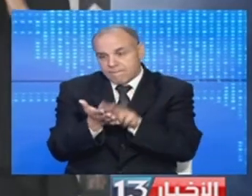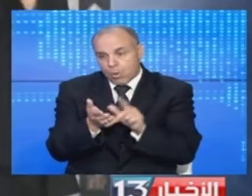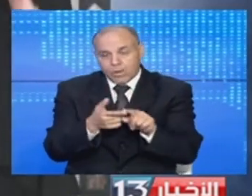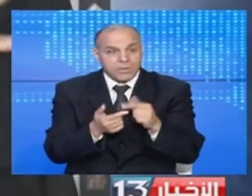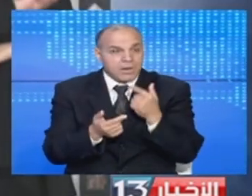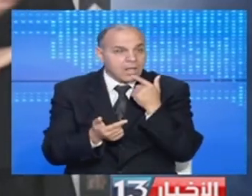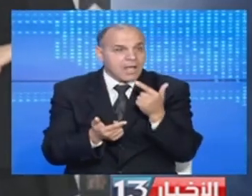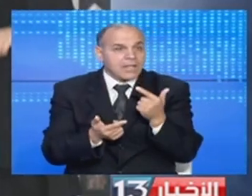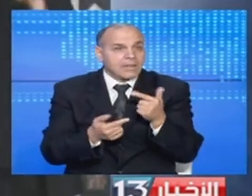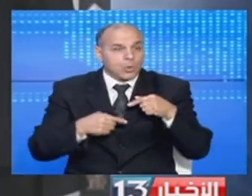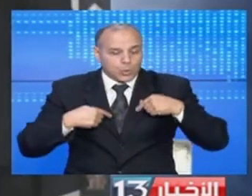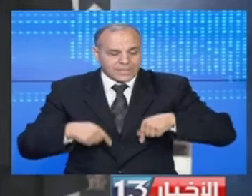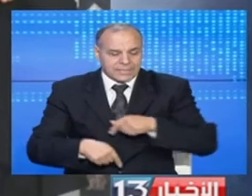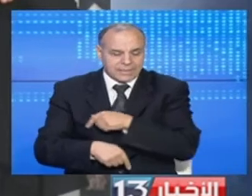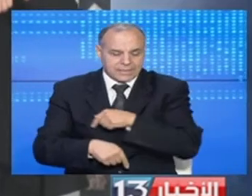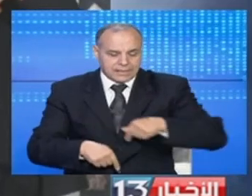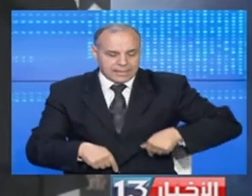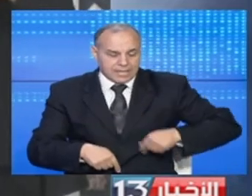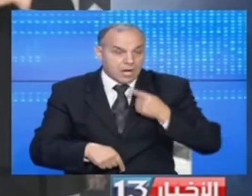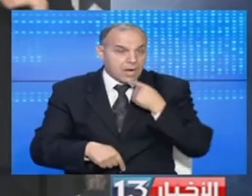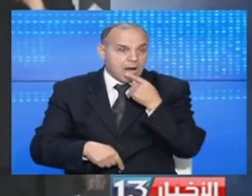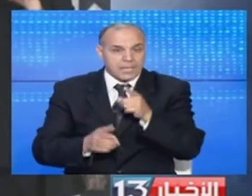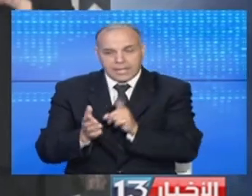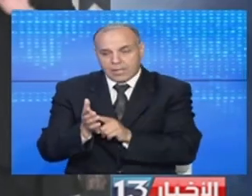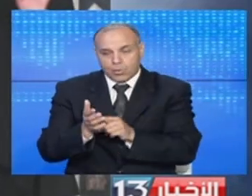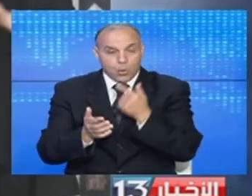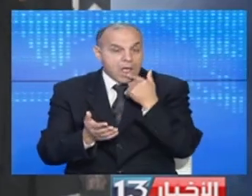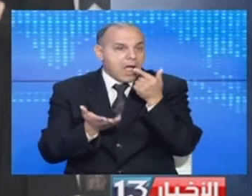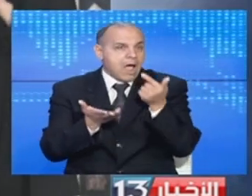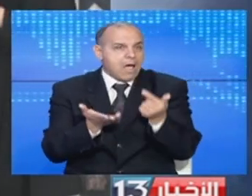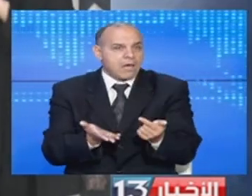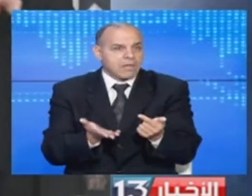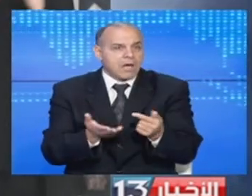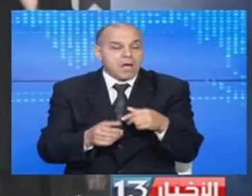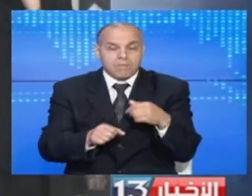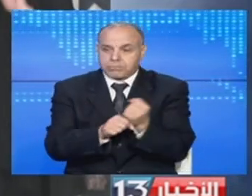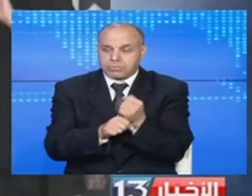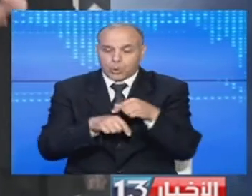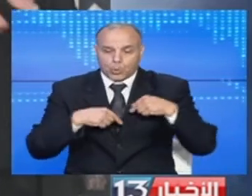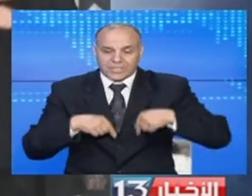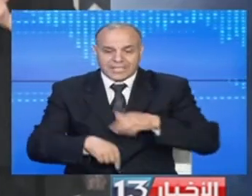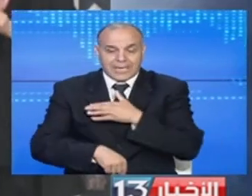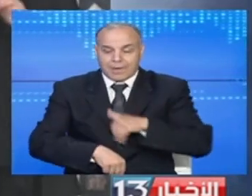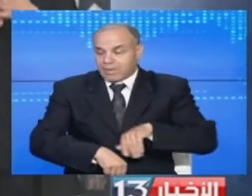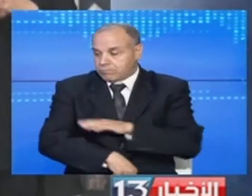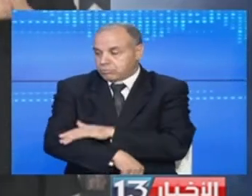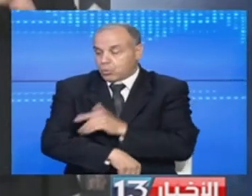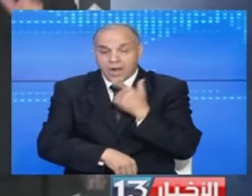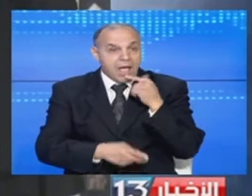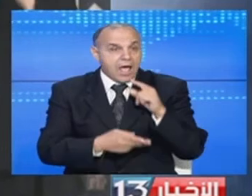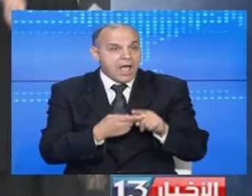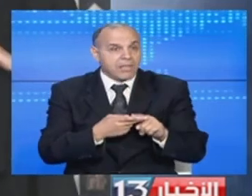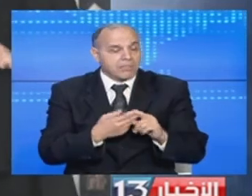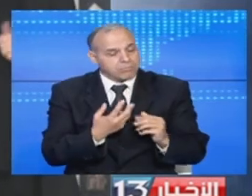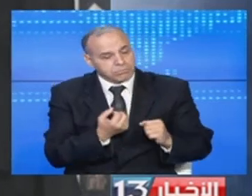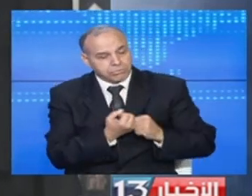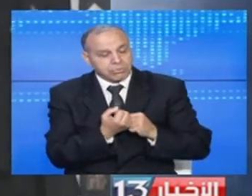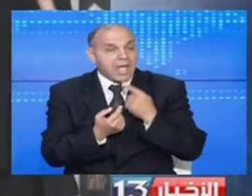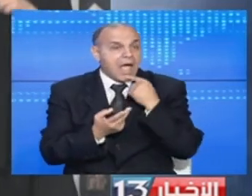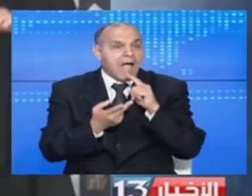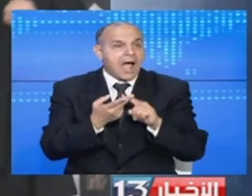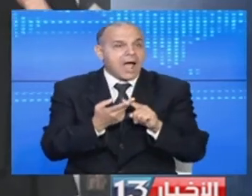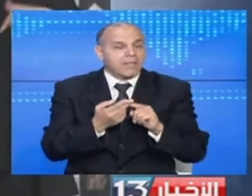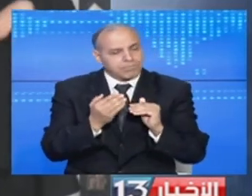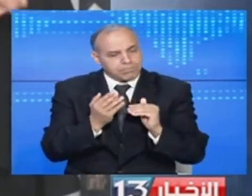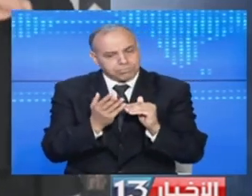وزير الداخلية توفيق شرف الدين كده من جهته على ان عمل وزارة الداخلية كان في المعضدة مبنيا على